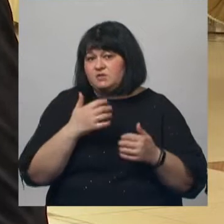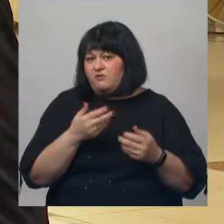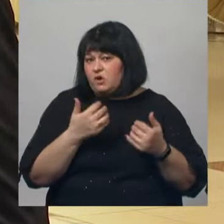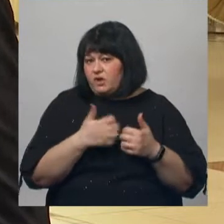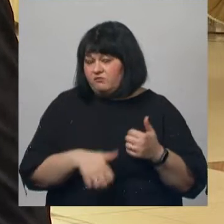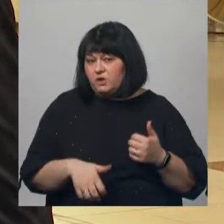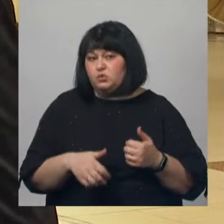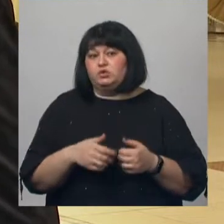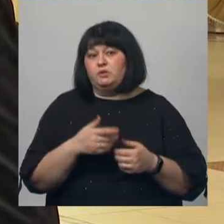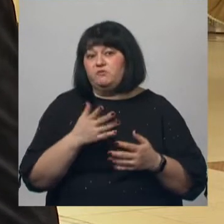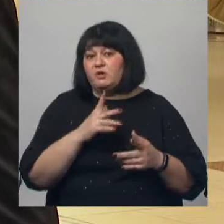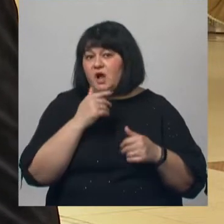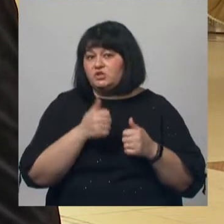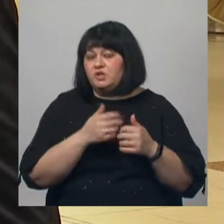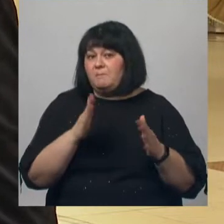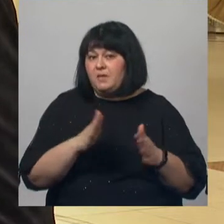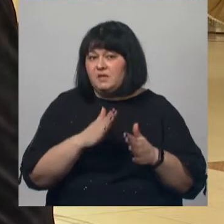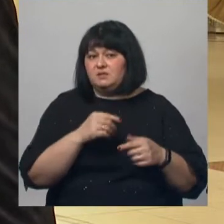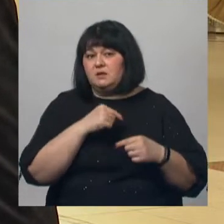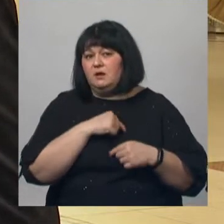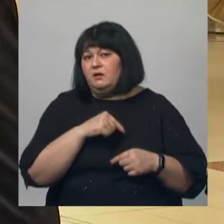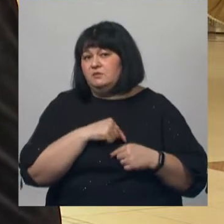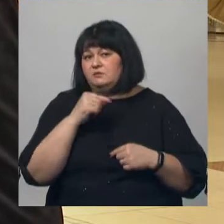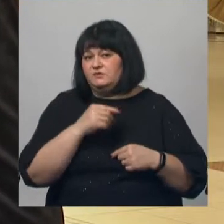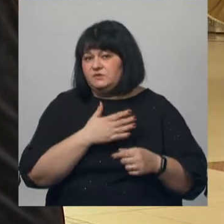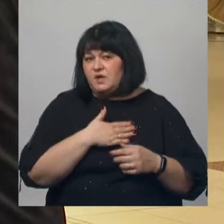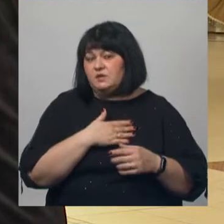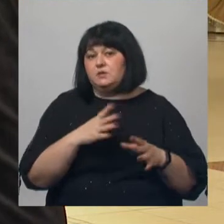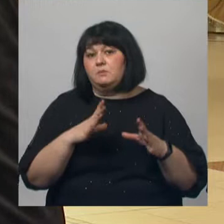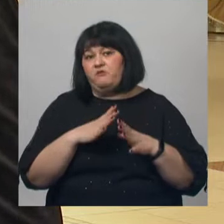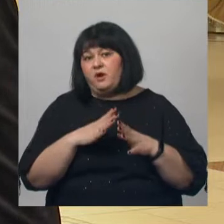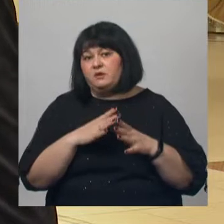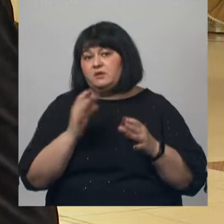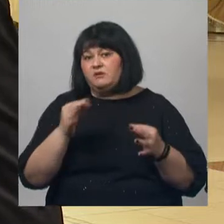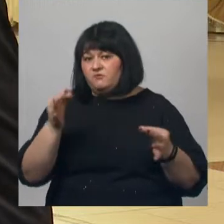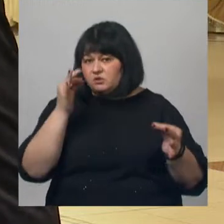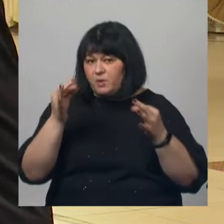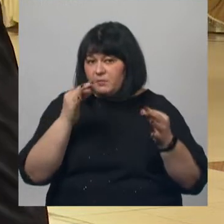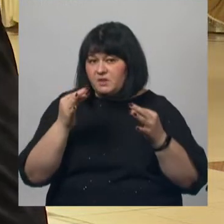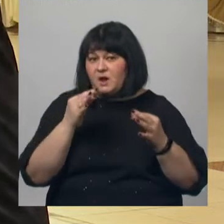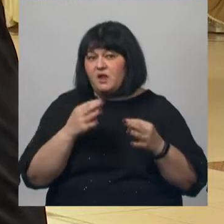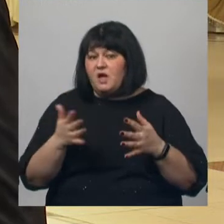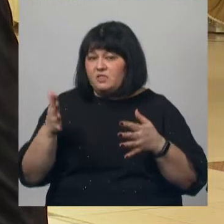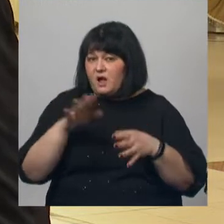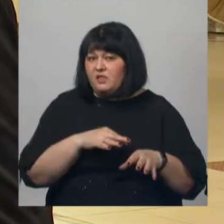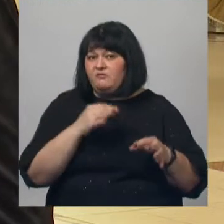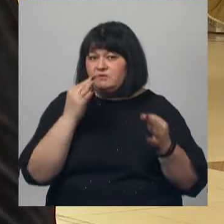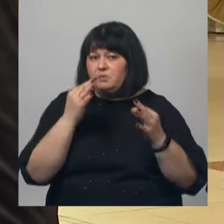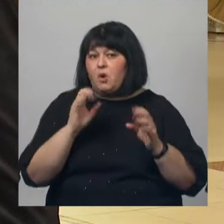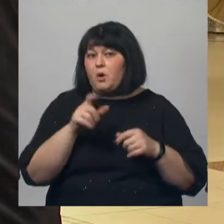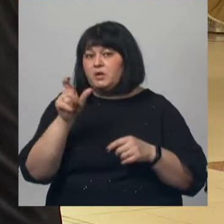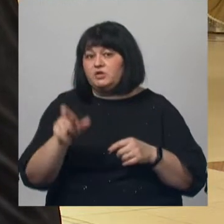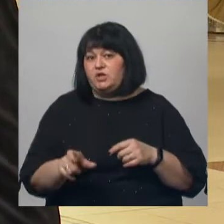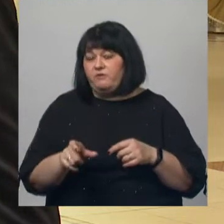песня отзывалась в сердце. Порой, конечно, накрывали воспоминания, нахлынували воспоминания об этом замечательном